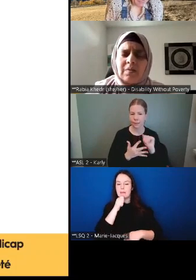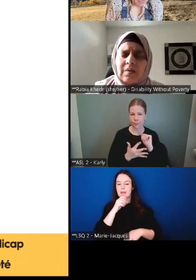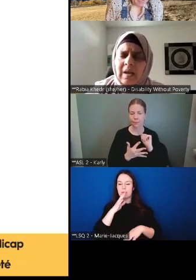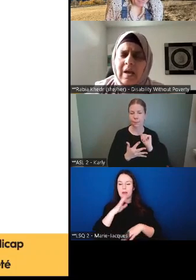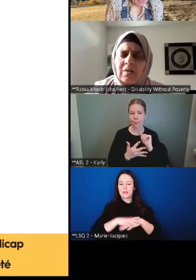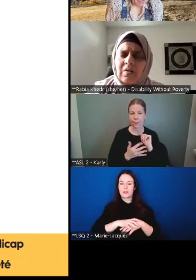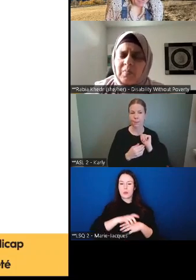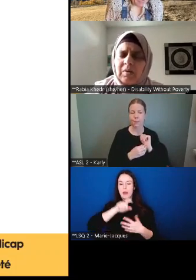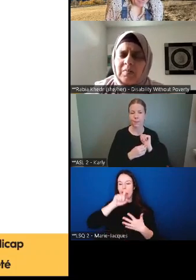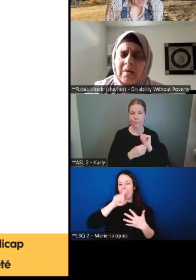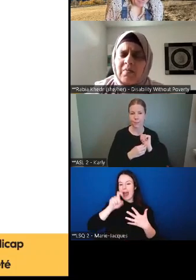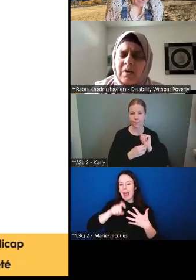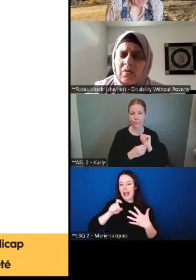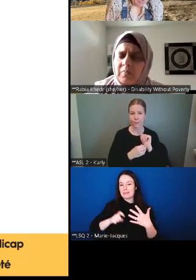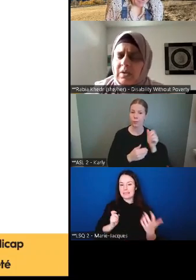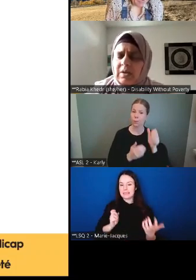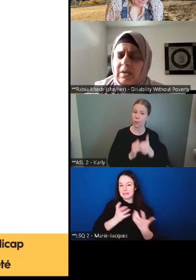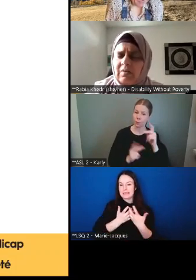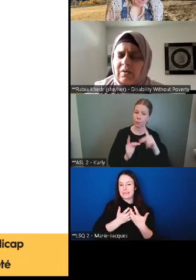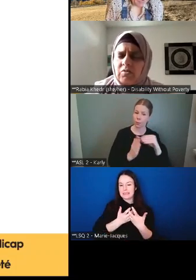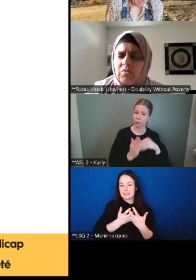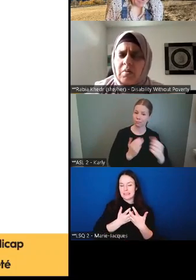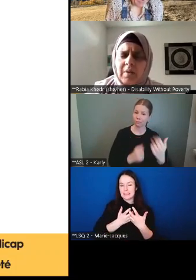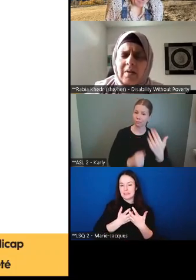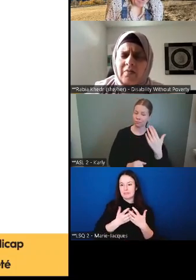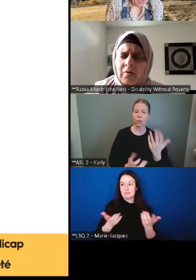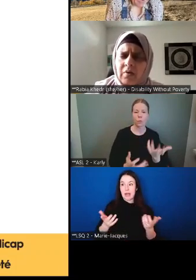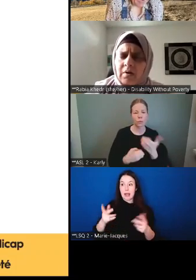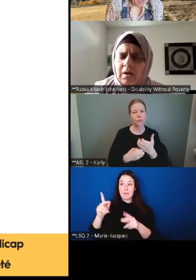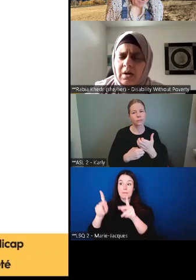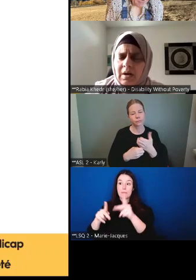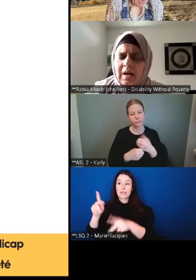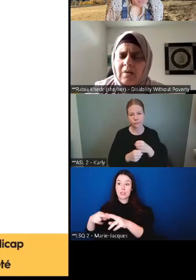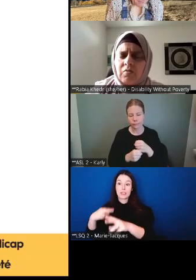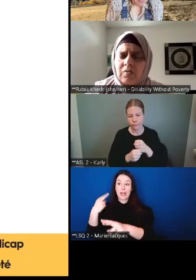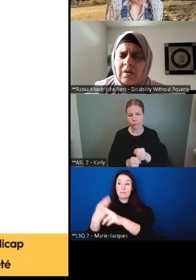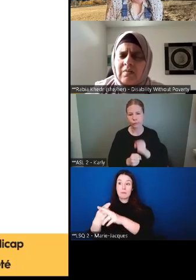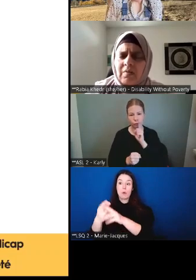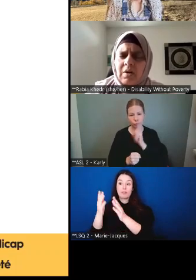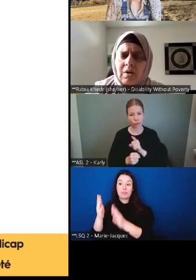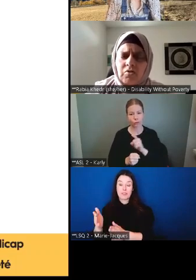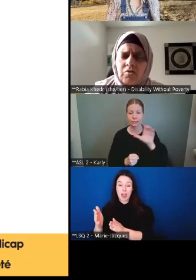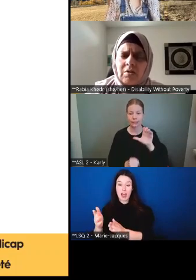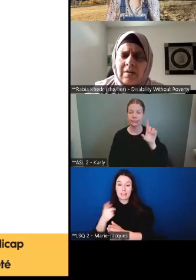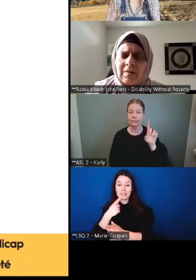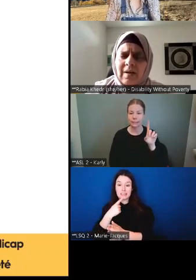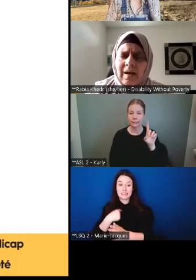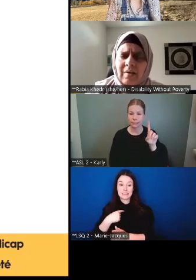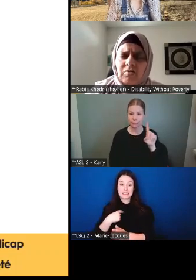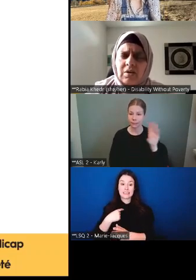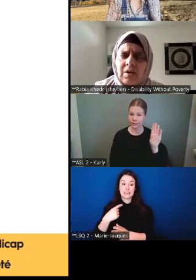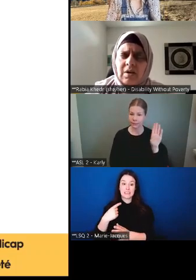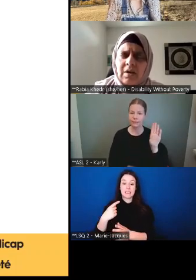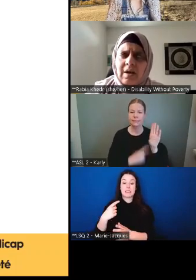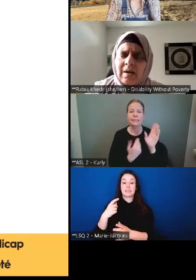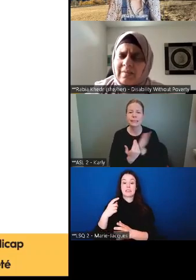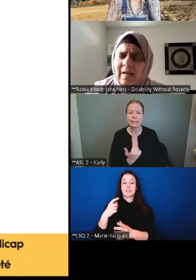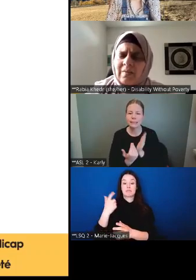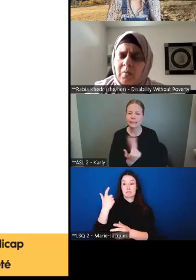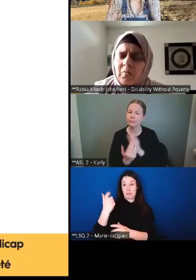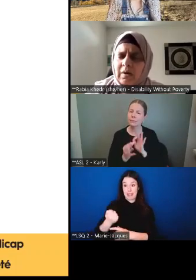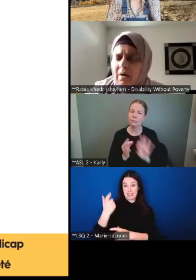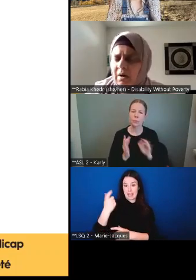La plupart des répondants veulent que la prestation canadienne pour les personnes vivant en situation de handicap soit